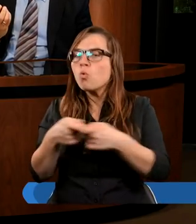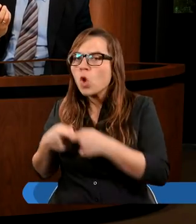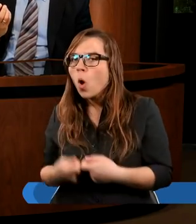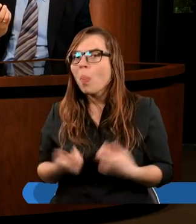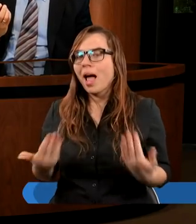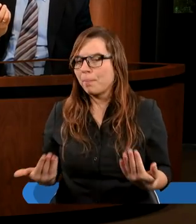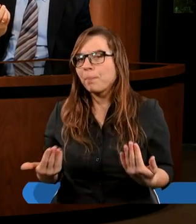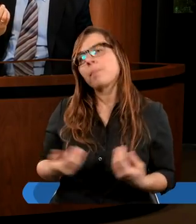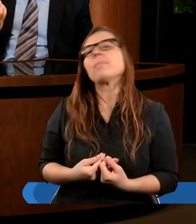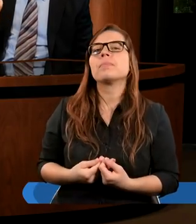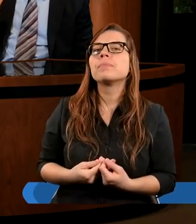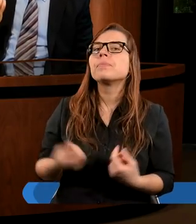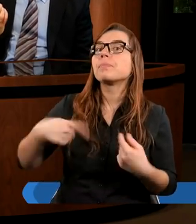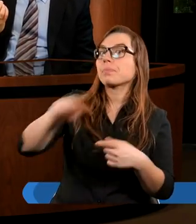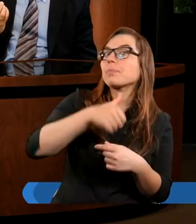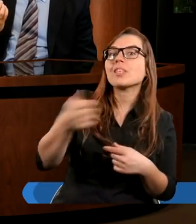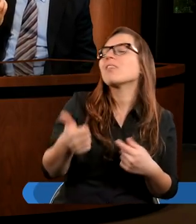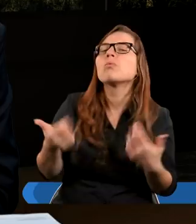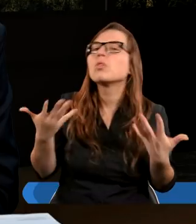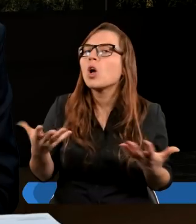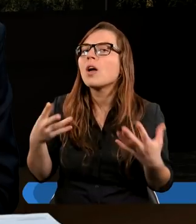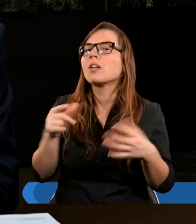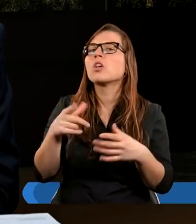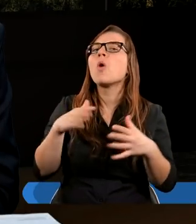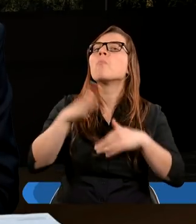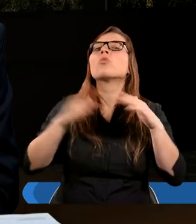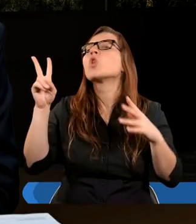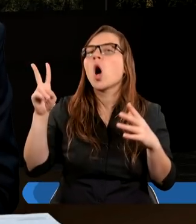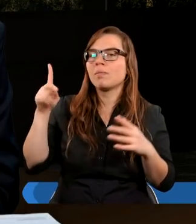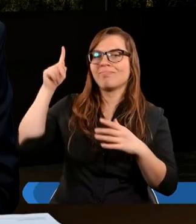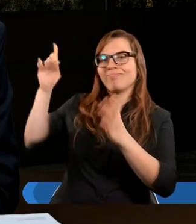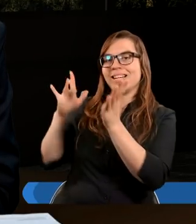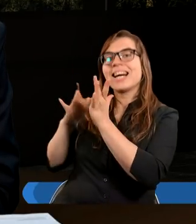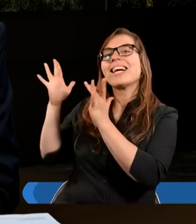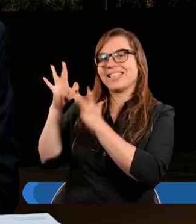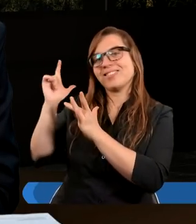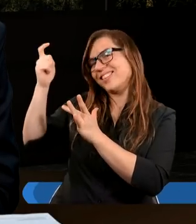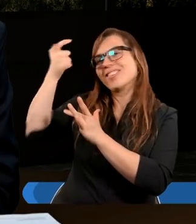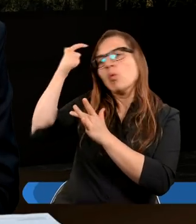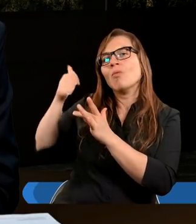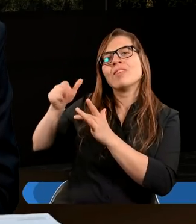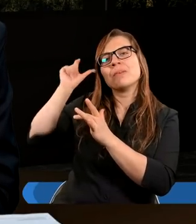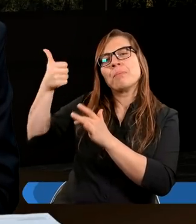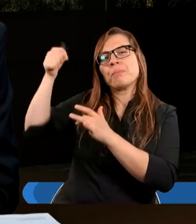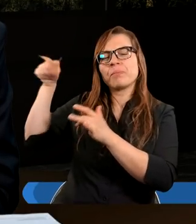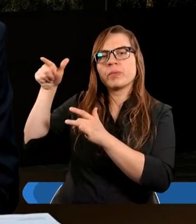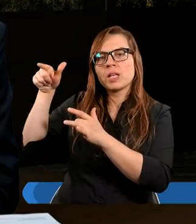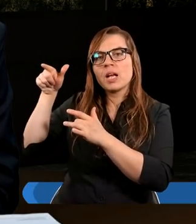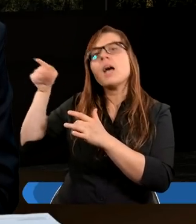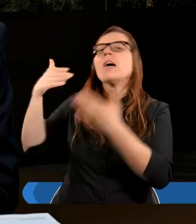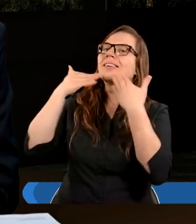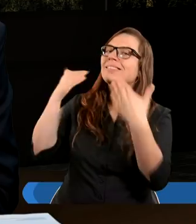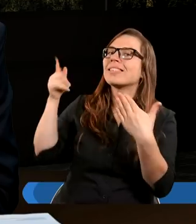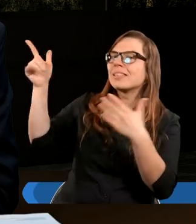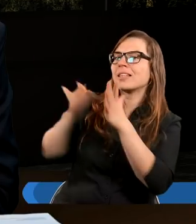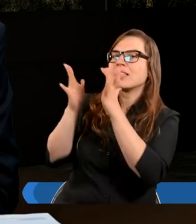właśnie, że w tej wspólnocie oczywiście ten, który buduje, to jest Jedus Chrystus. I zobaczcie, kiedy Jedus Chrystus szedł po